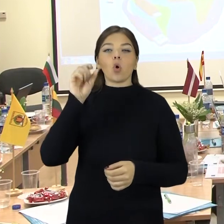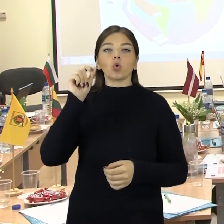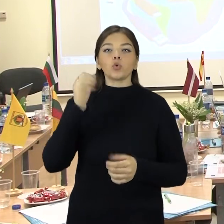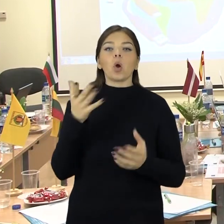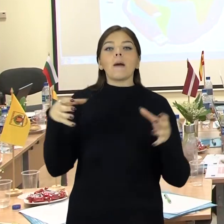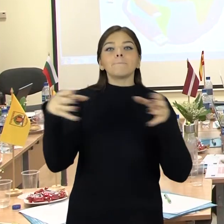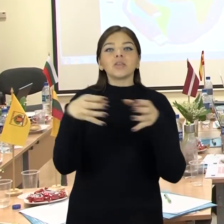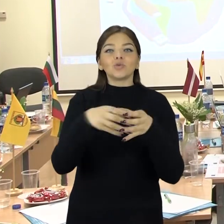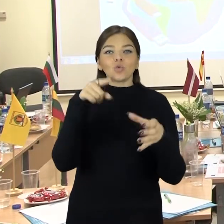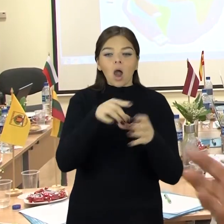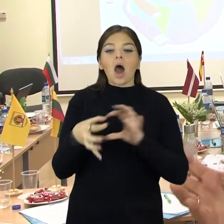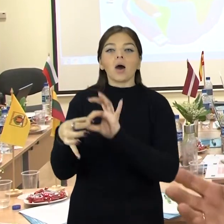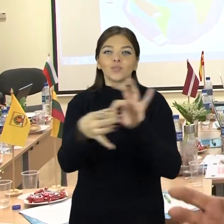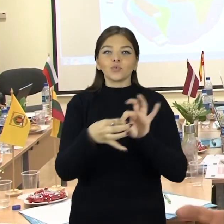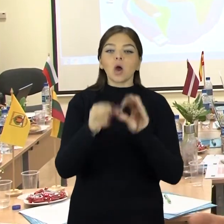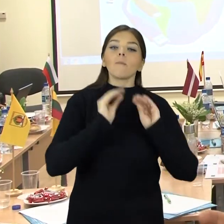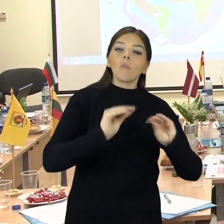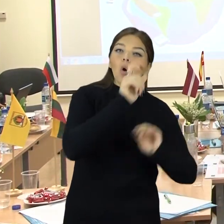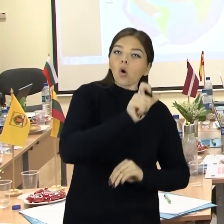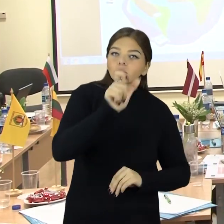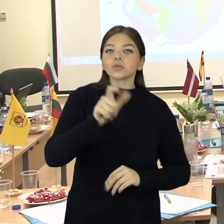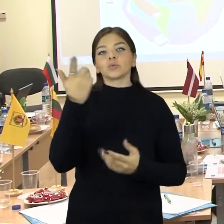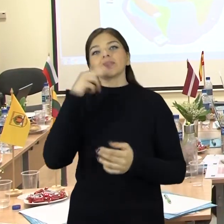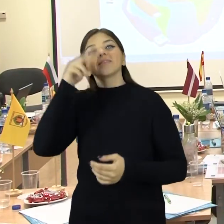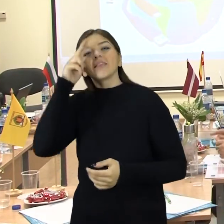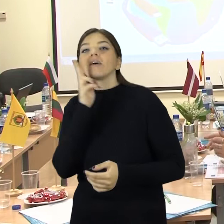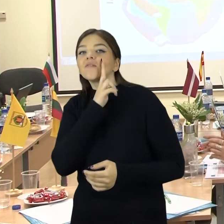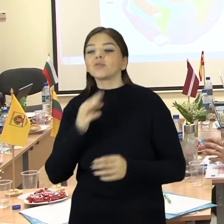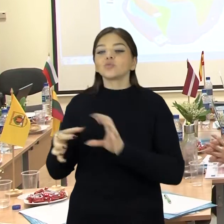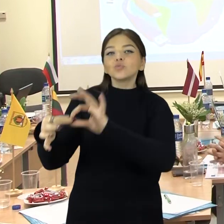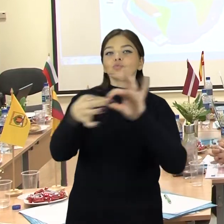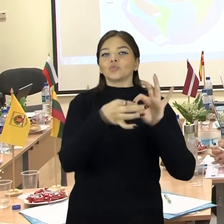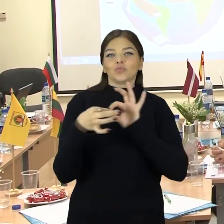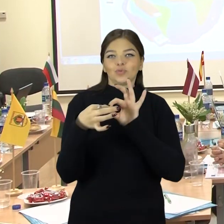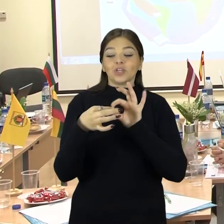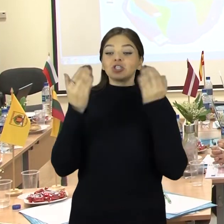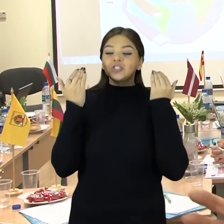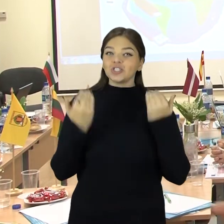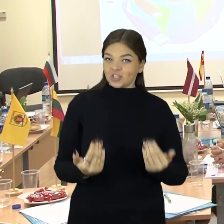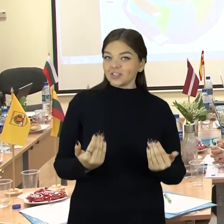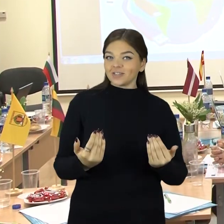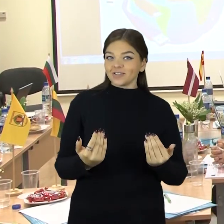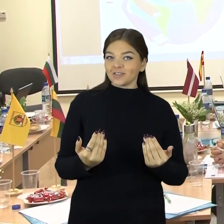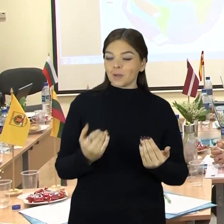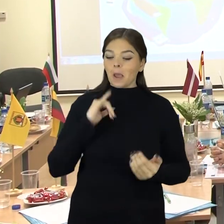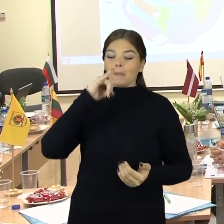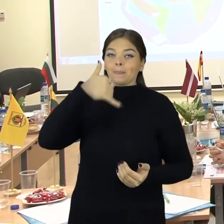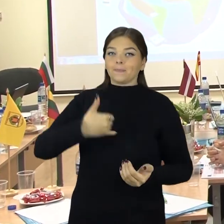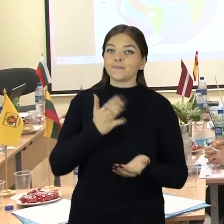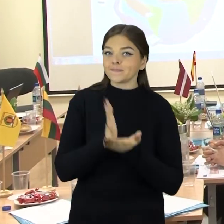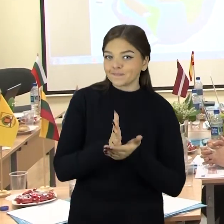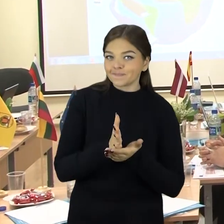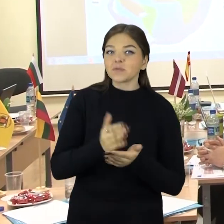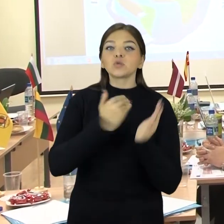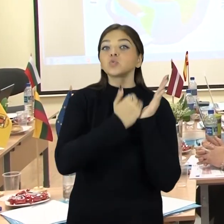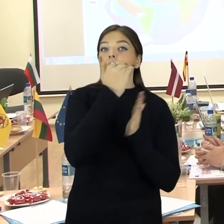tėvelius, mokytojus gyvenančius čia mikro rajone ir šiandien mes pas mūsų vieši būtent